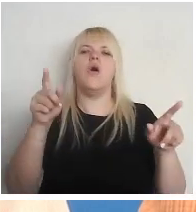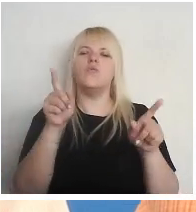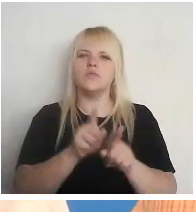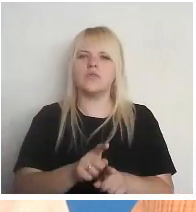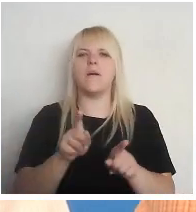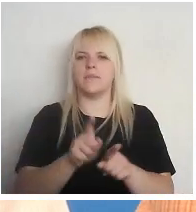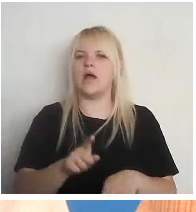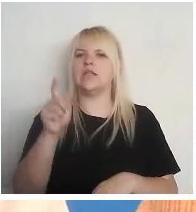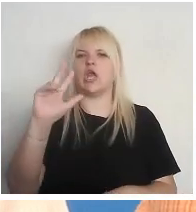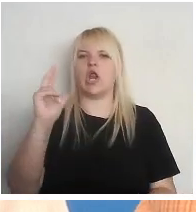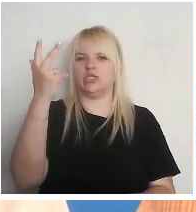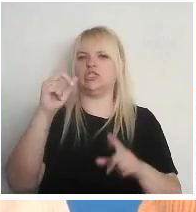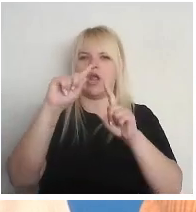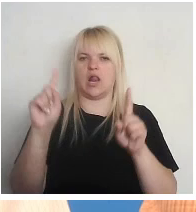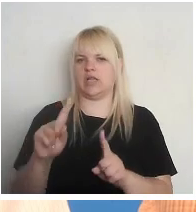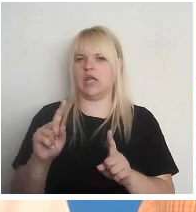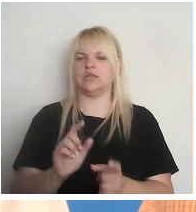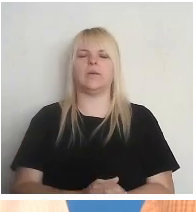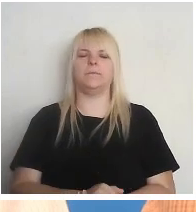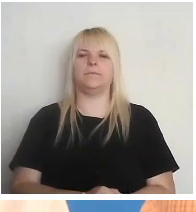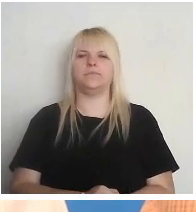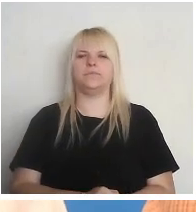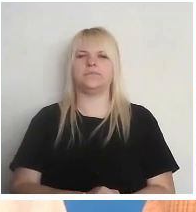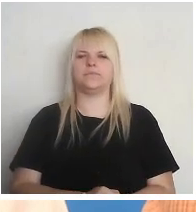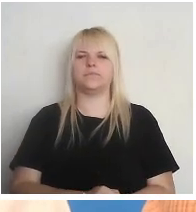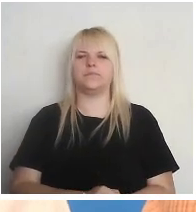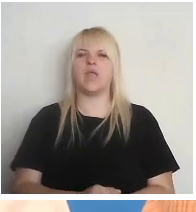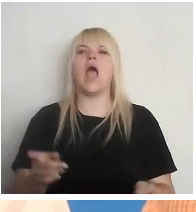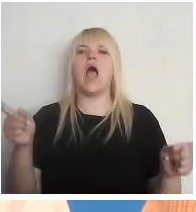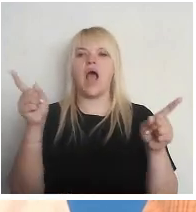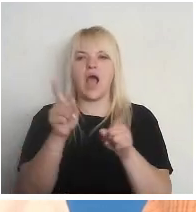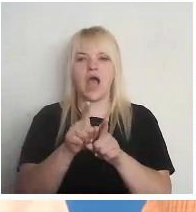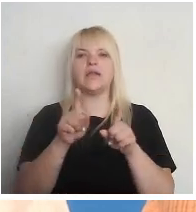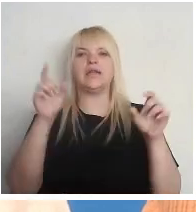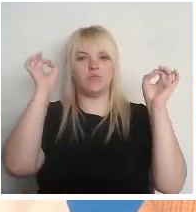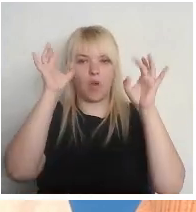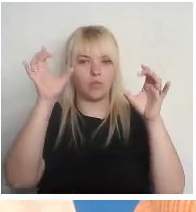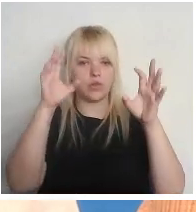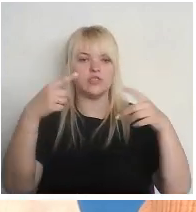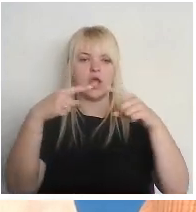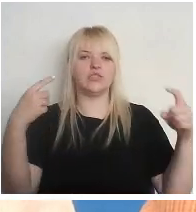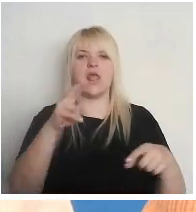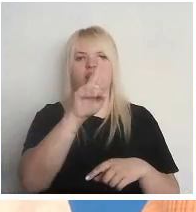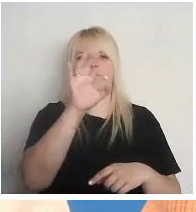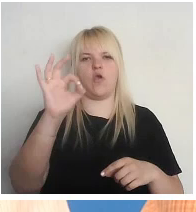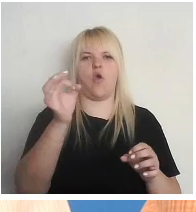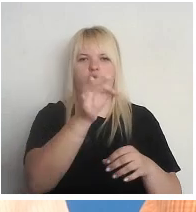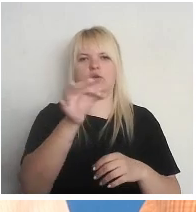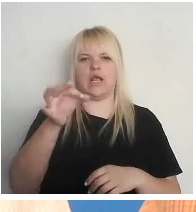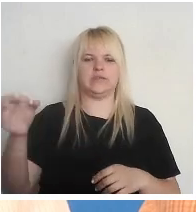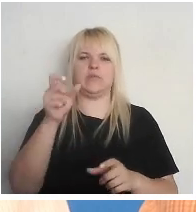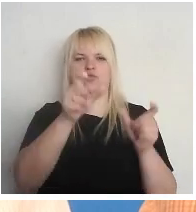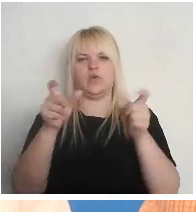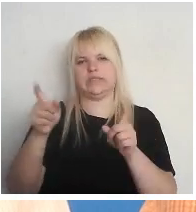Trešā lieta būs arī popularizēt dažādas nevalstiskās organizācijas pilsoniskās